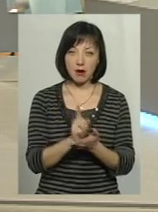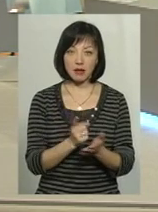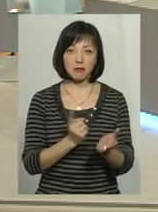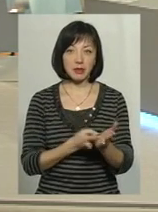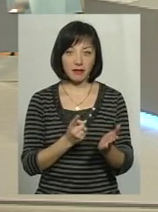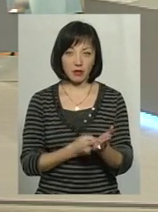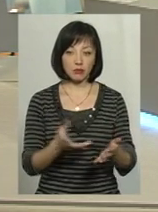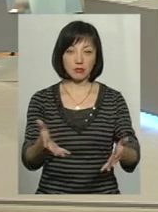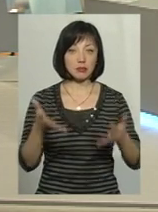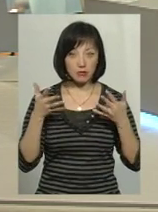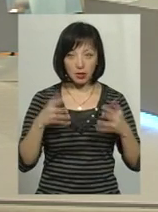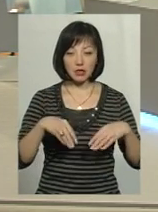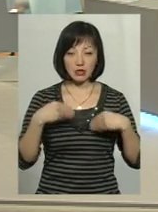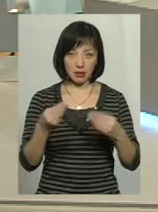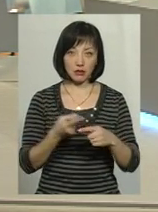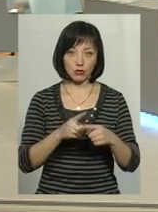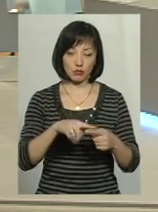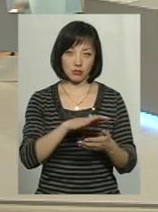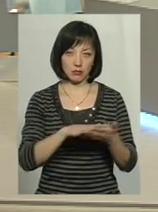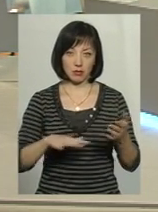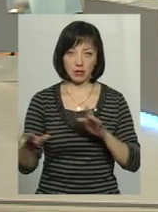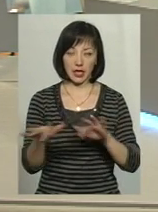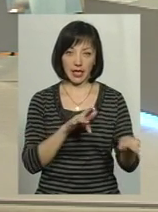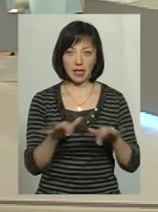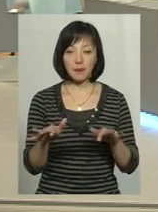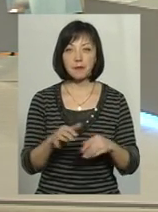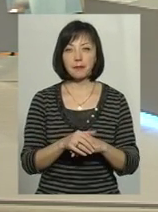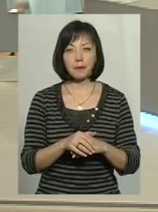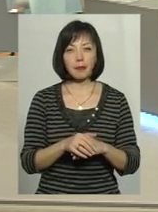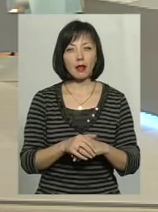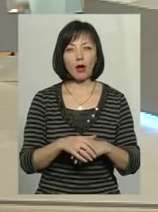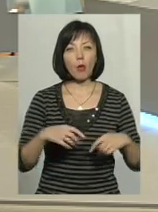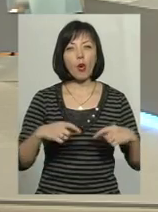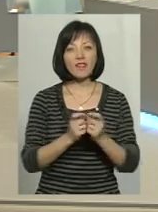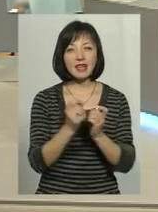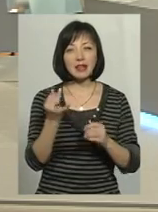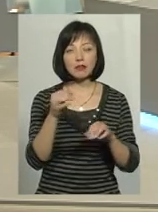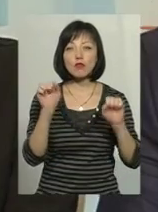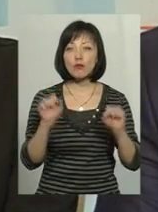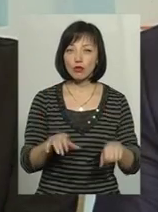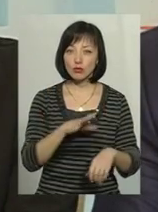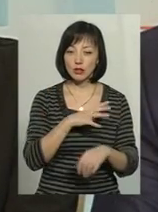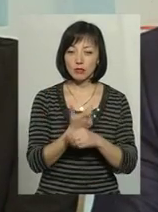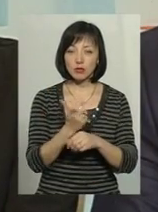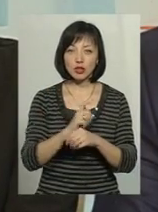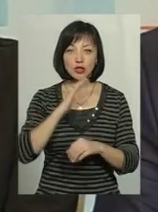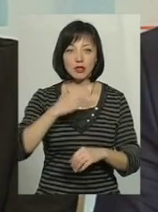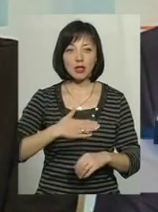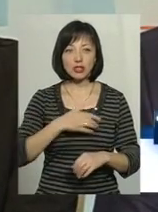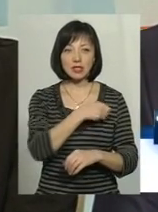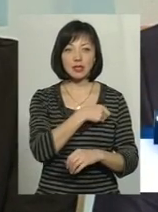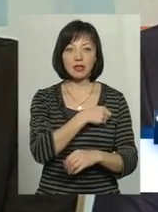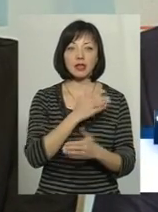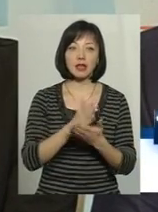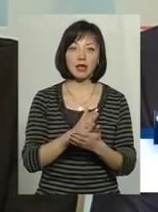і потім вже дати цьому хід якийсь. Тобто потенційний конфлікт інтересів може бути. Адже не секрет, що більшість наших депутатів є